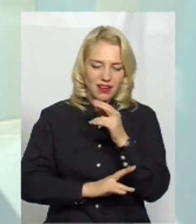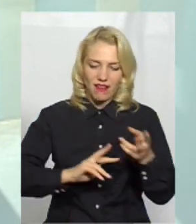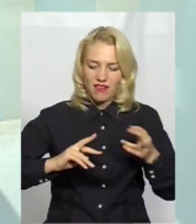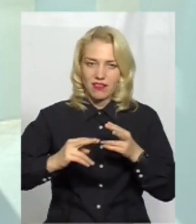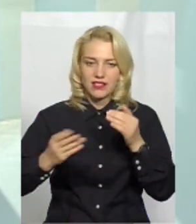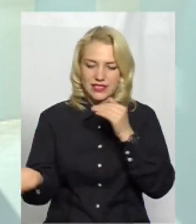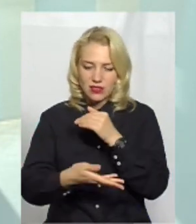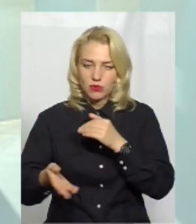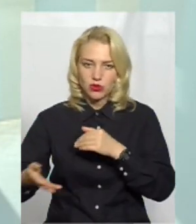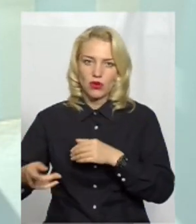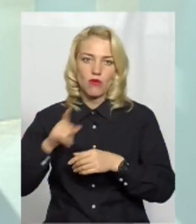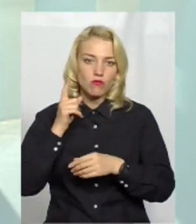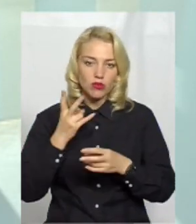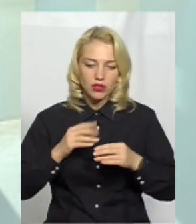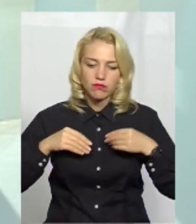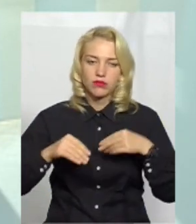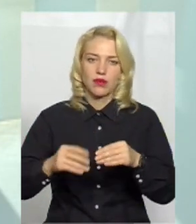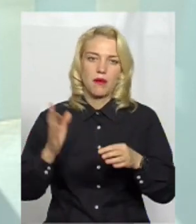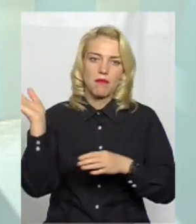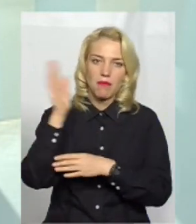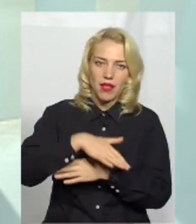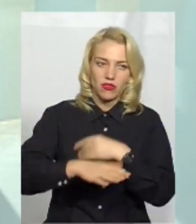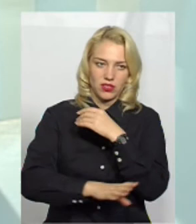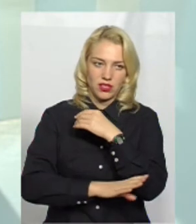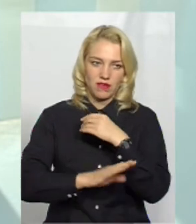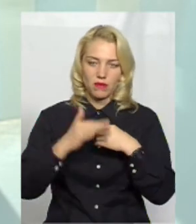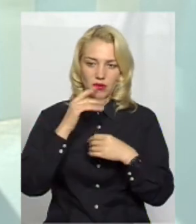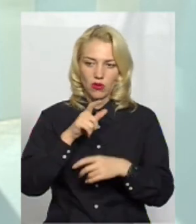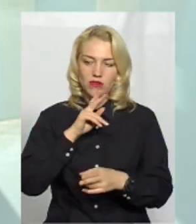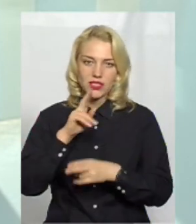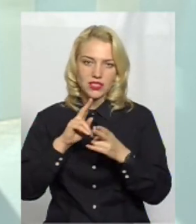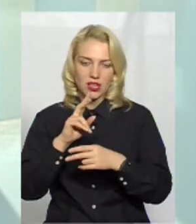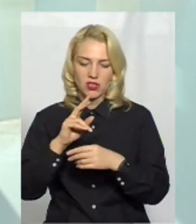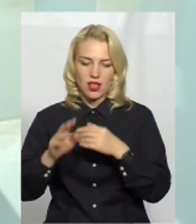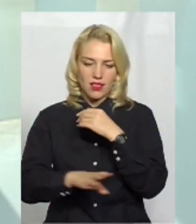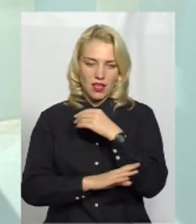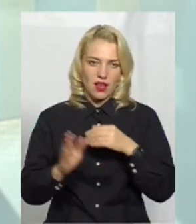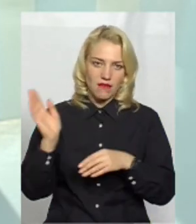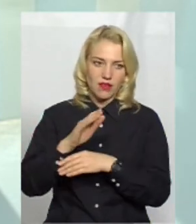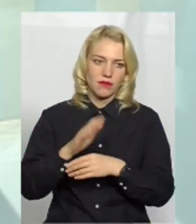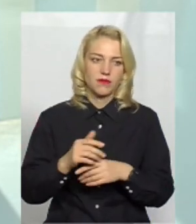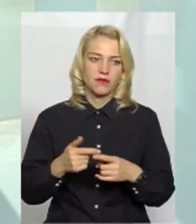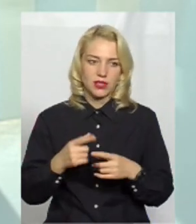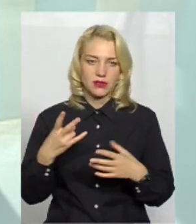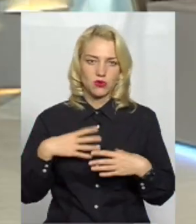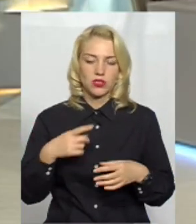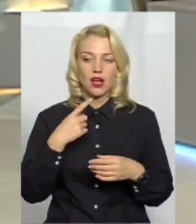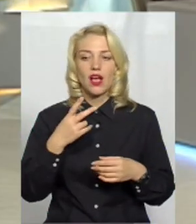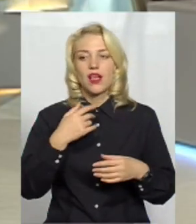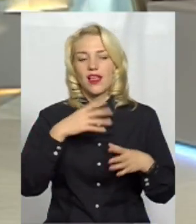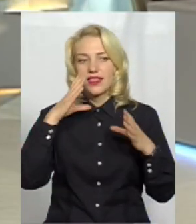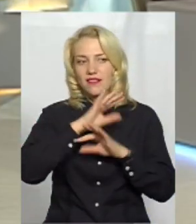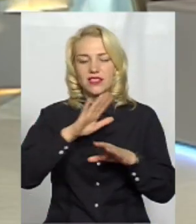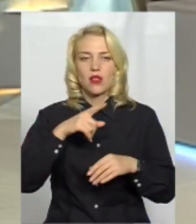треба, тому що падають дерева. Багато людей скаржиться на те, що омолодження, але ми мусимо це робити, щоб... Не встигли поговорити про